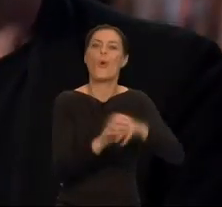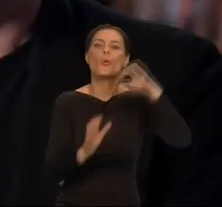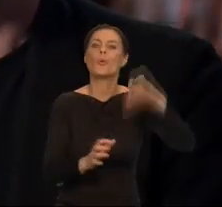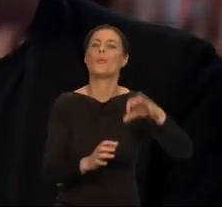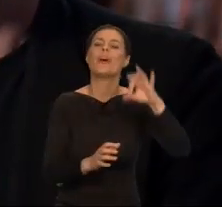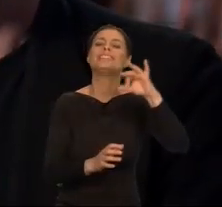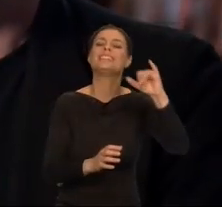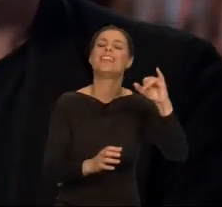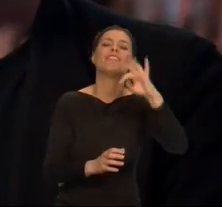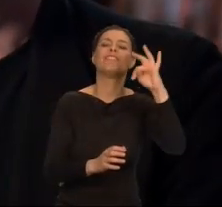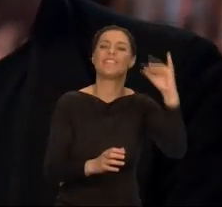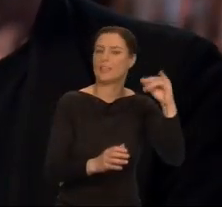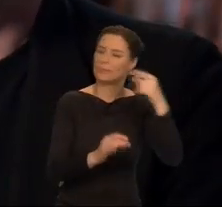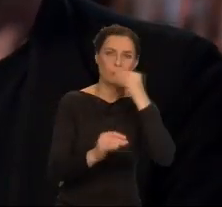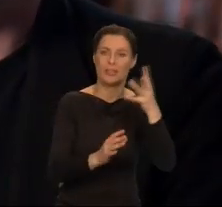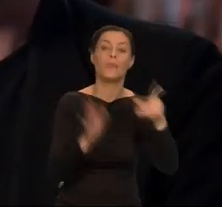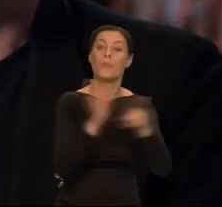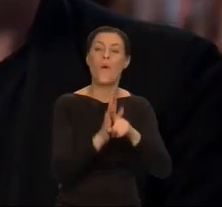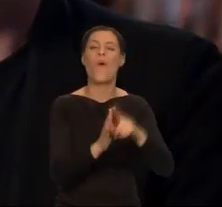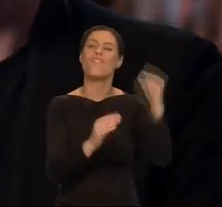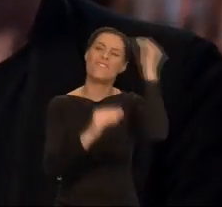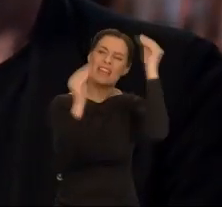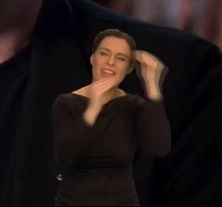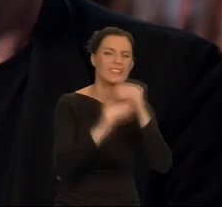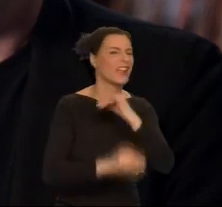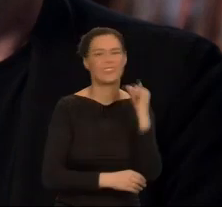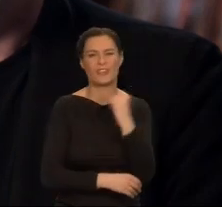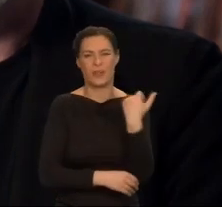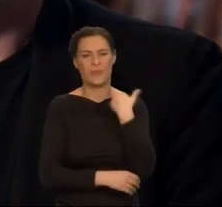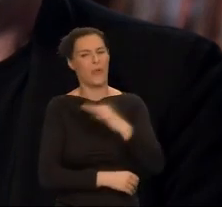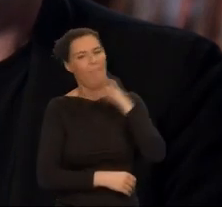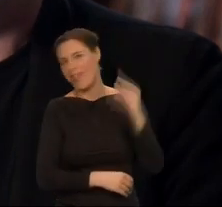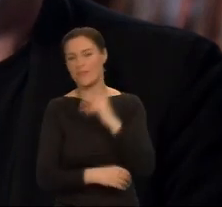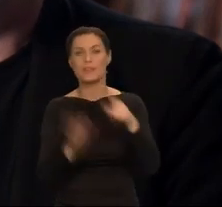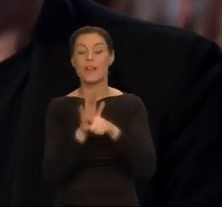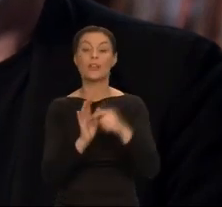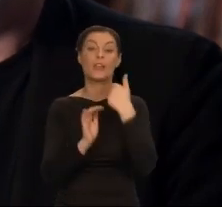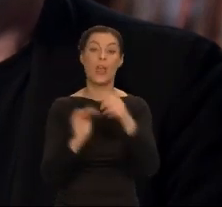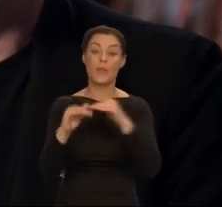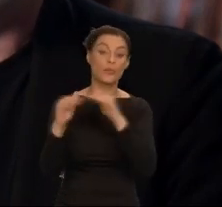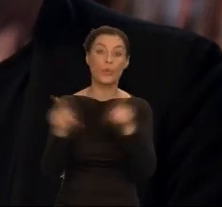Fantastyka naukowa zawsze była dziwną, niejednorodną dziedziną literatury.